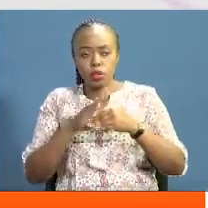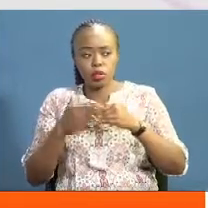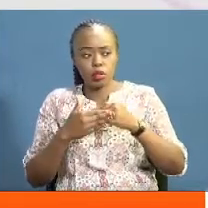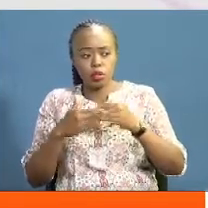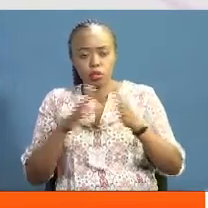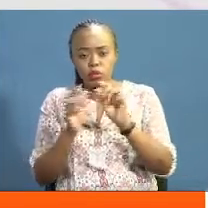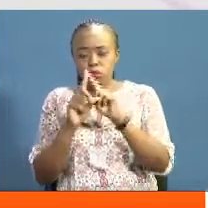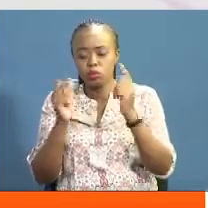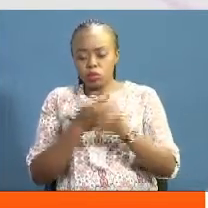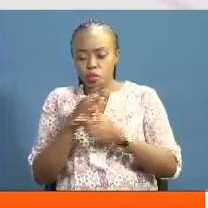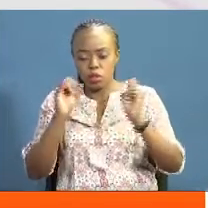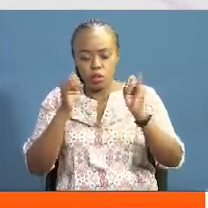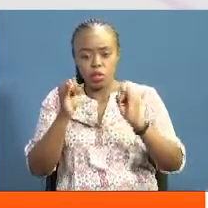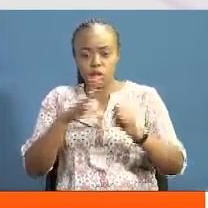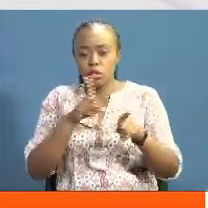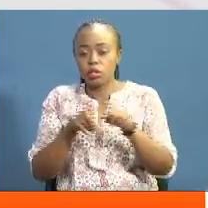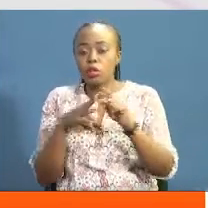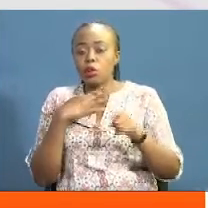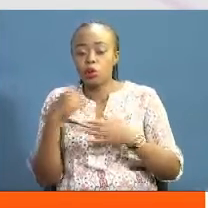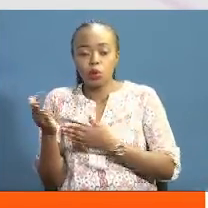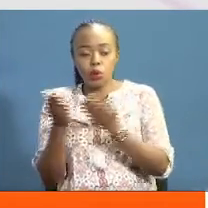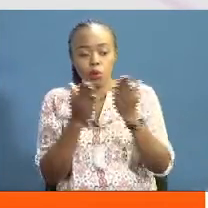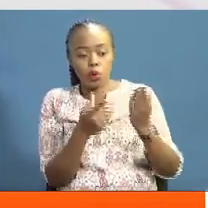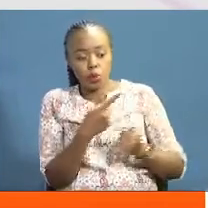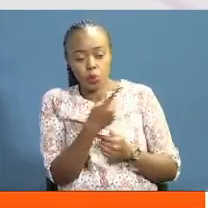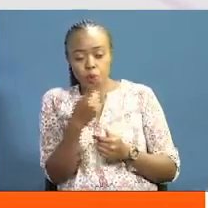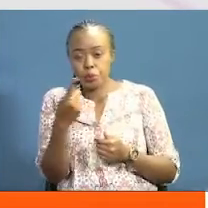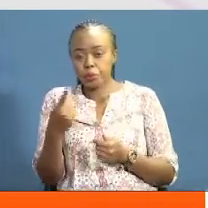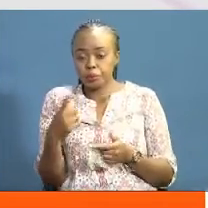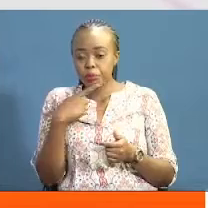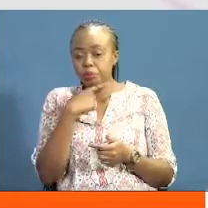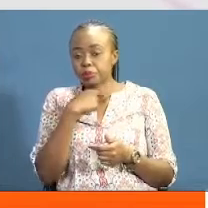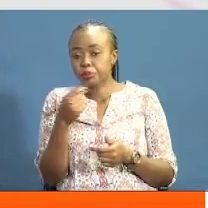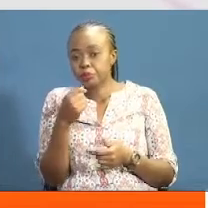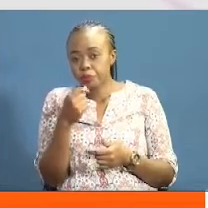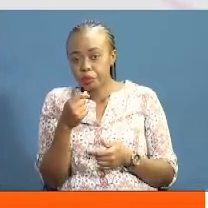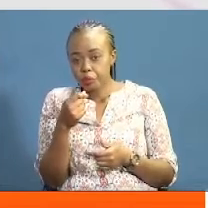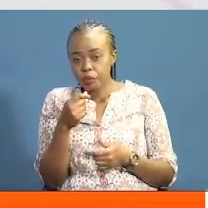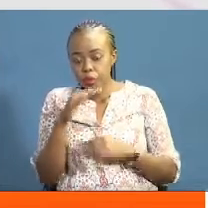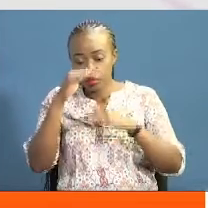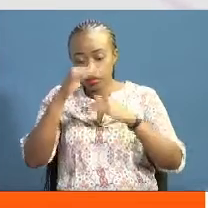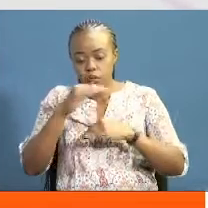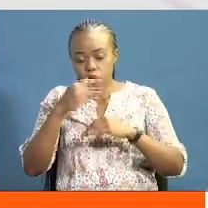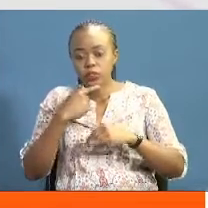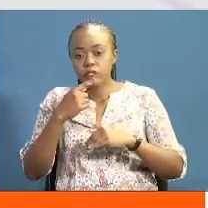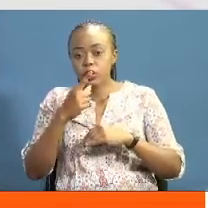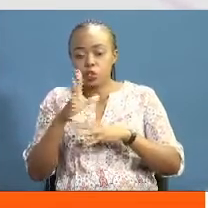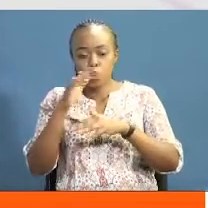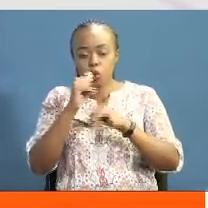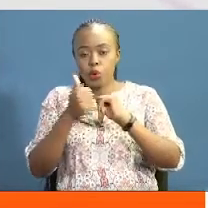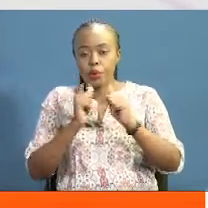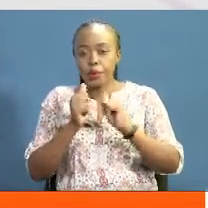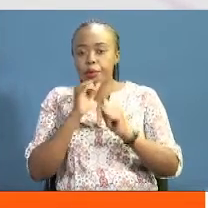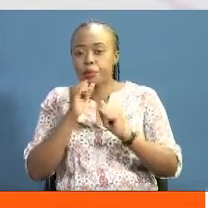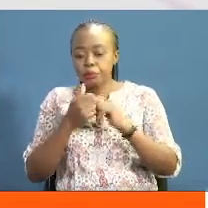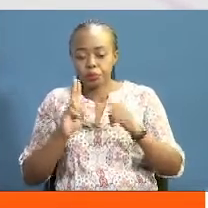mungano yetu ya upia Na tunataka ukaribisha wewe kama mwishimua ili guest of honor ambao